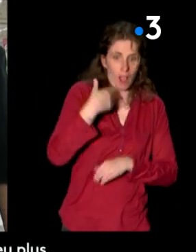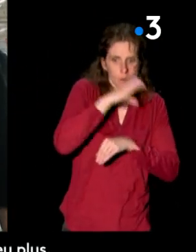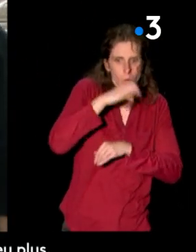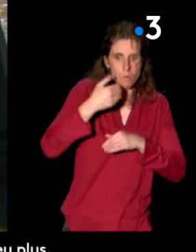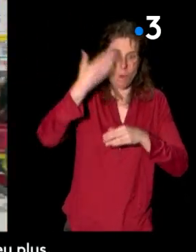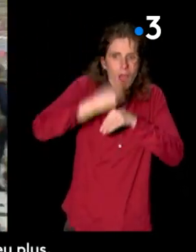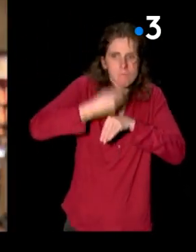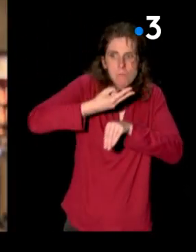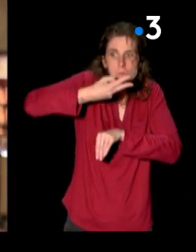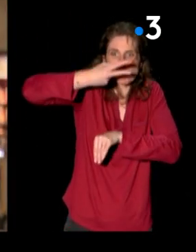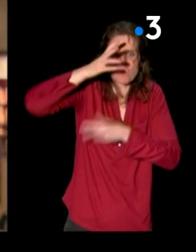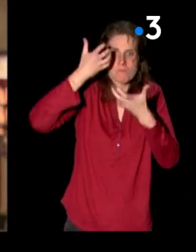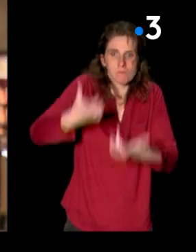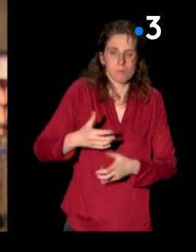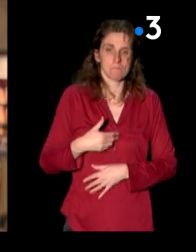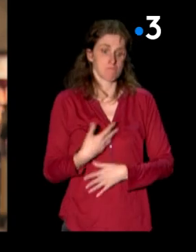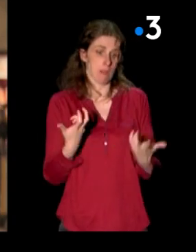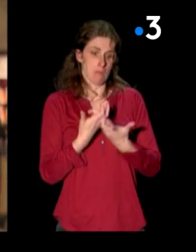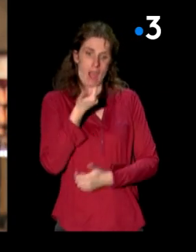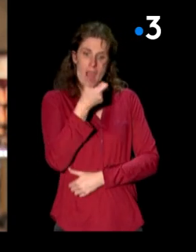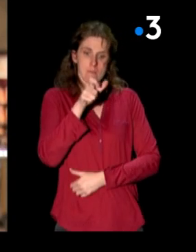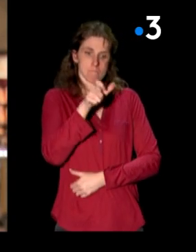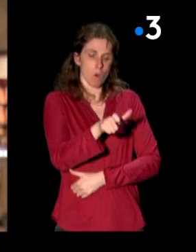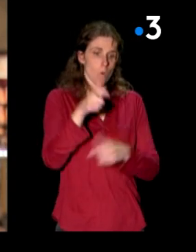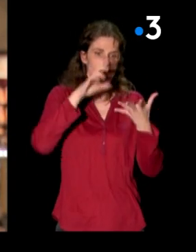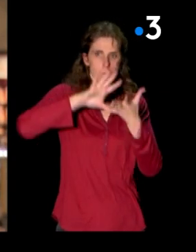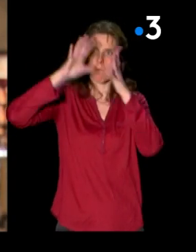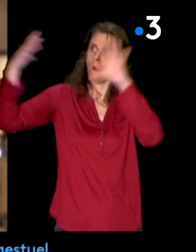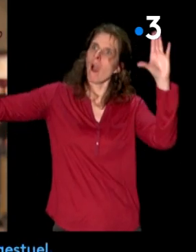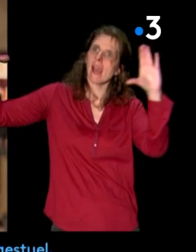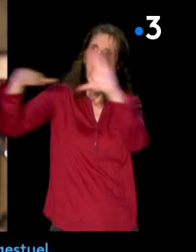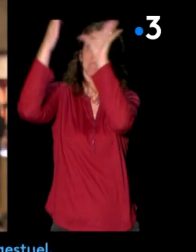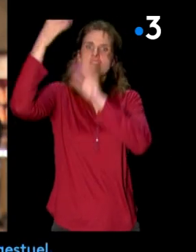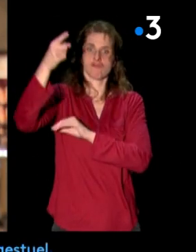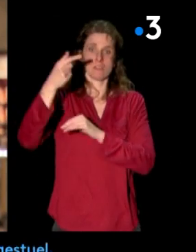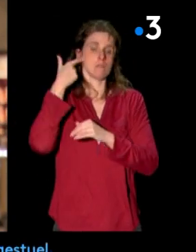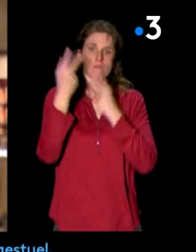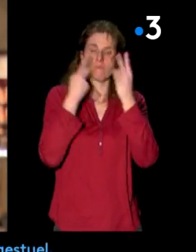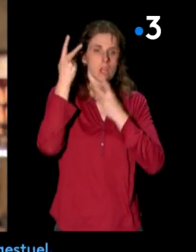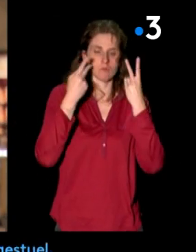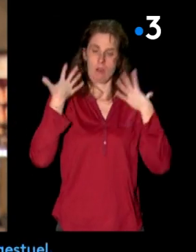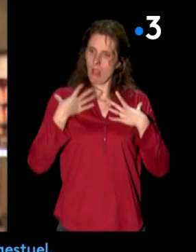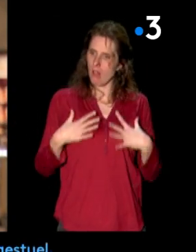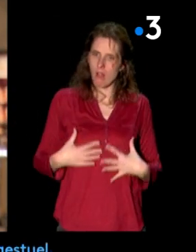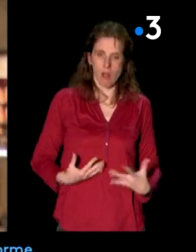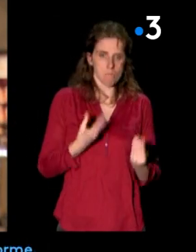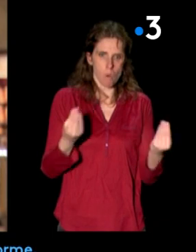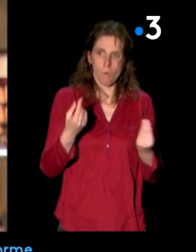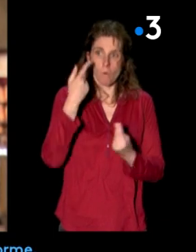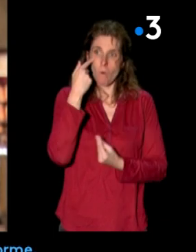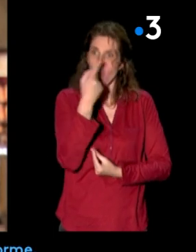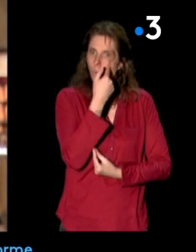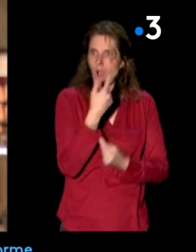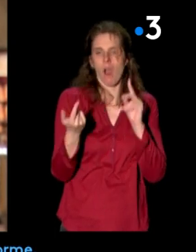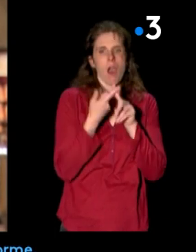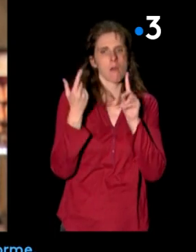plus. Un mot, c'est une image, c'est très représentatif, c'est très gestuel. Le regard